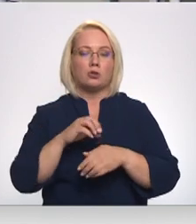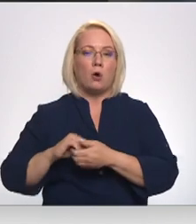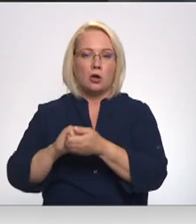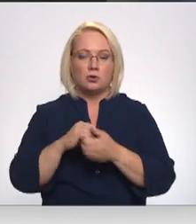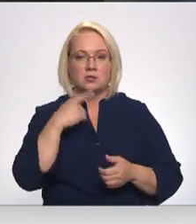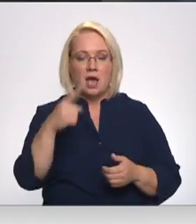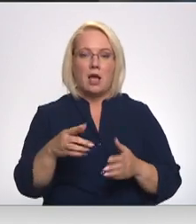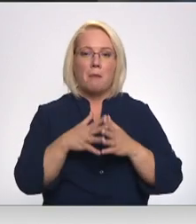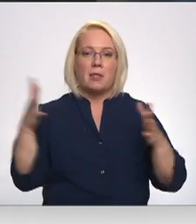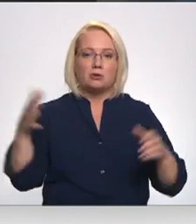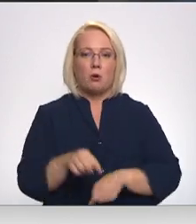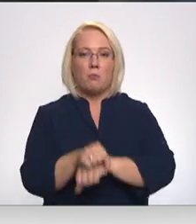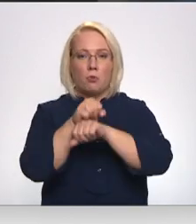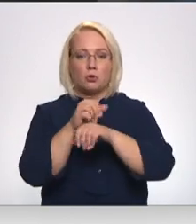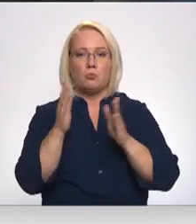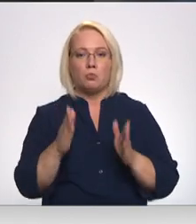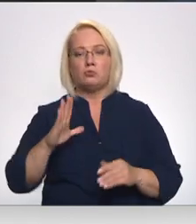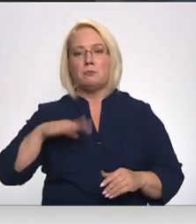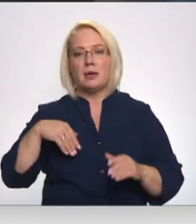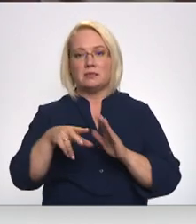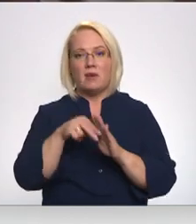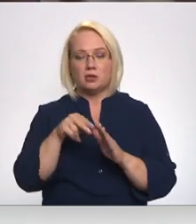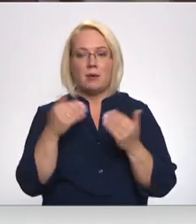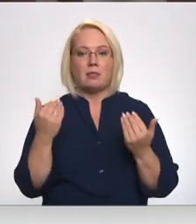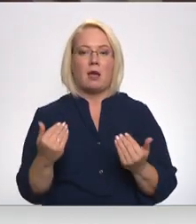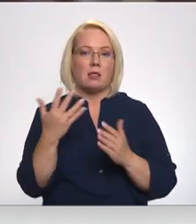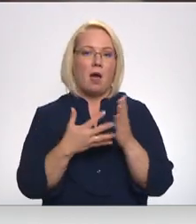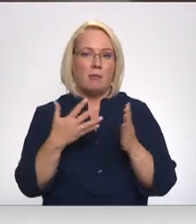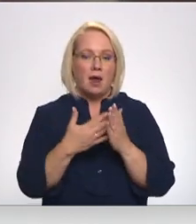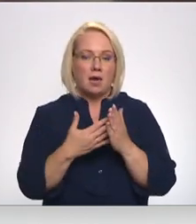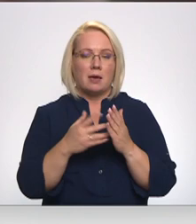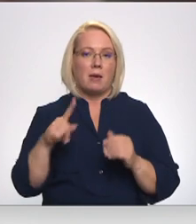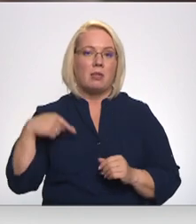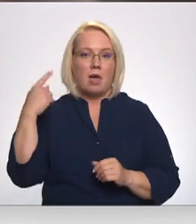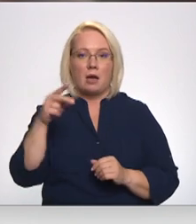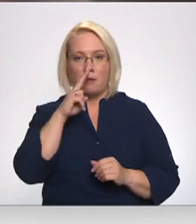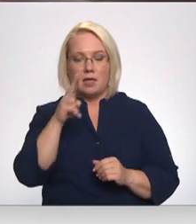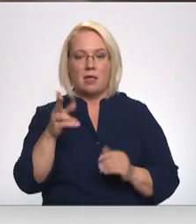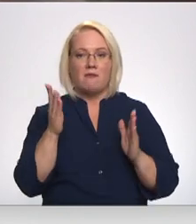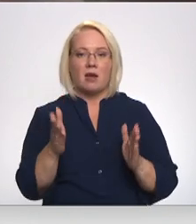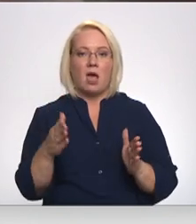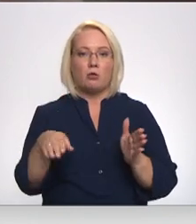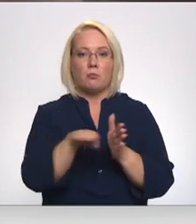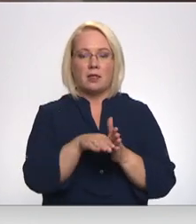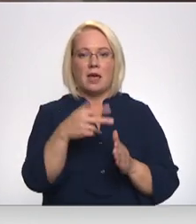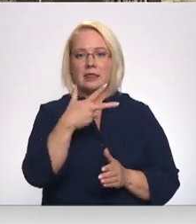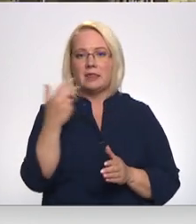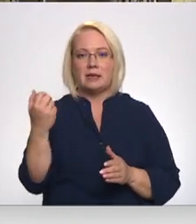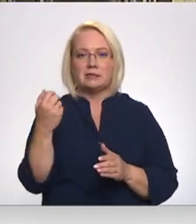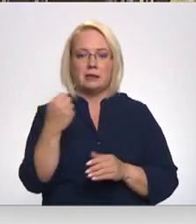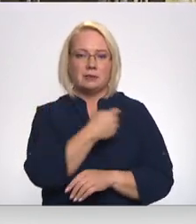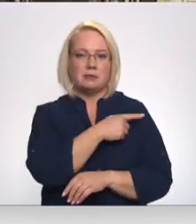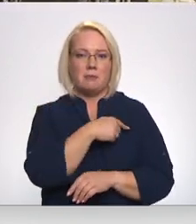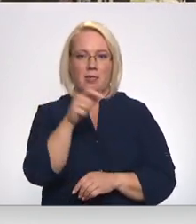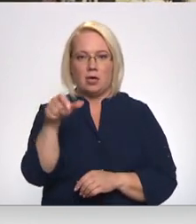plašāk protestu varētu būt gaidām pēc vēlēšanām. Pēc pašreizējām aplēsēm protestā nākamdeļ varētu pilīties ap 30 mediķu. Dāvids